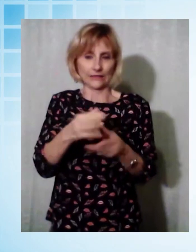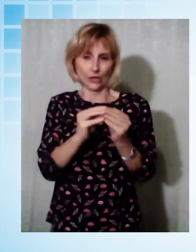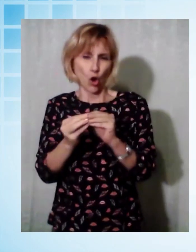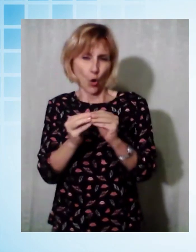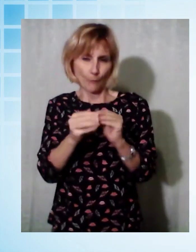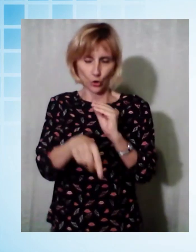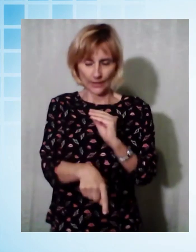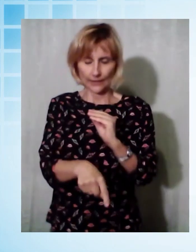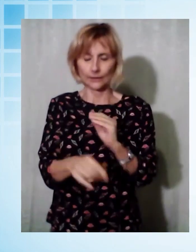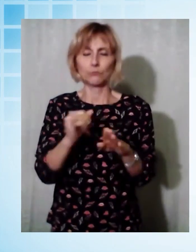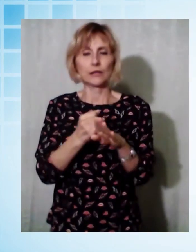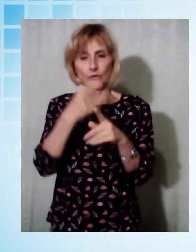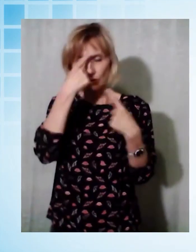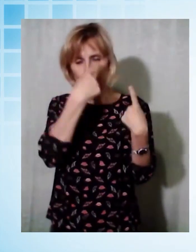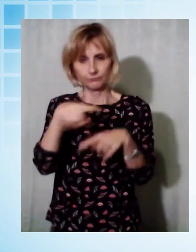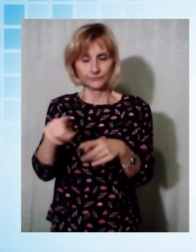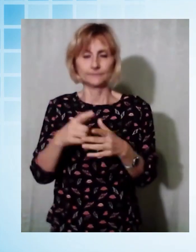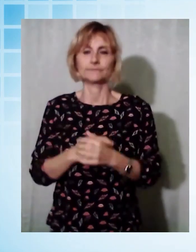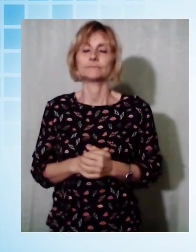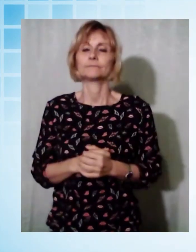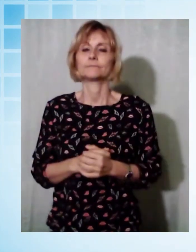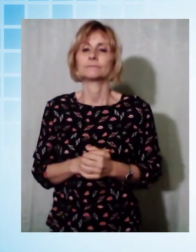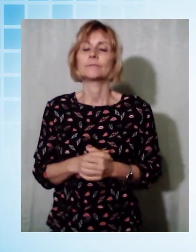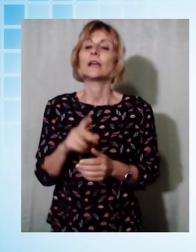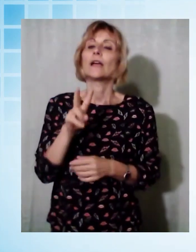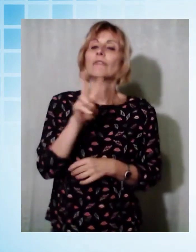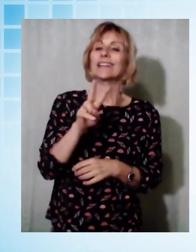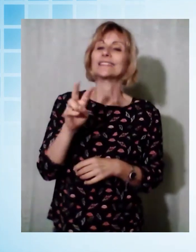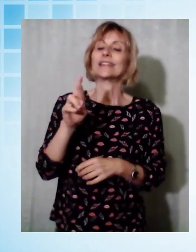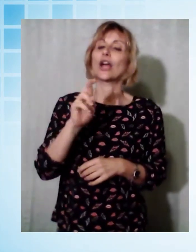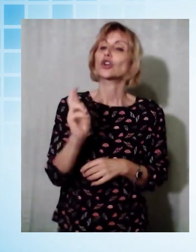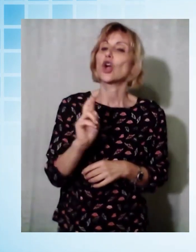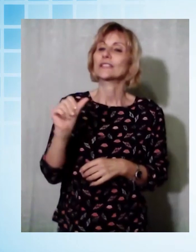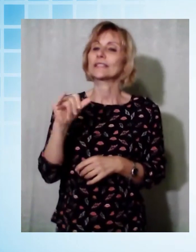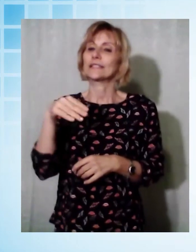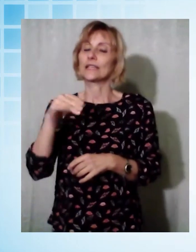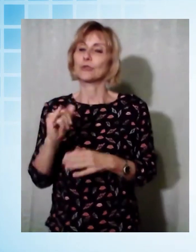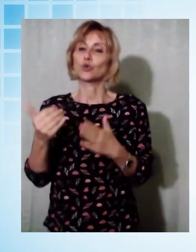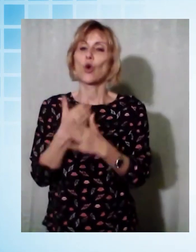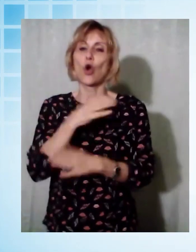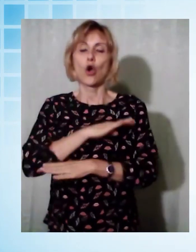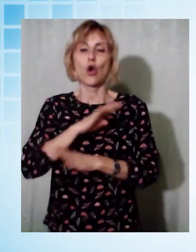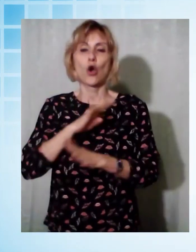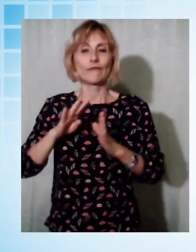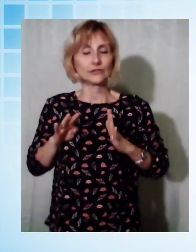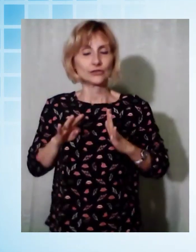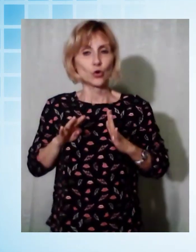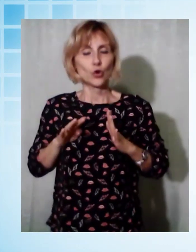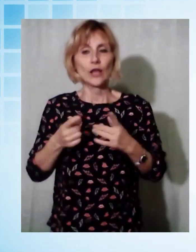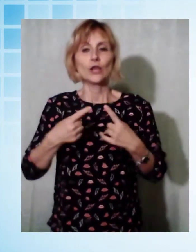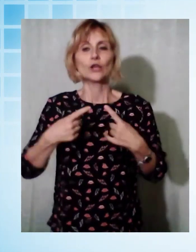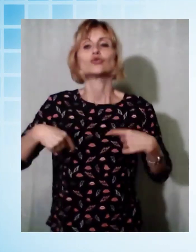questo servizio. Valentina Rose Simi è la nuova assessora della Giunta Tambellini. Prende il posto di Celestino